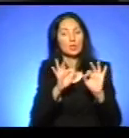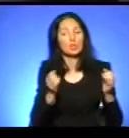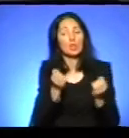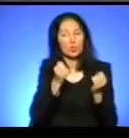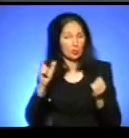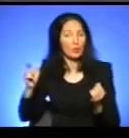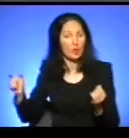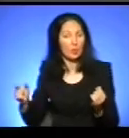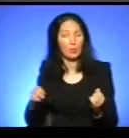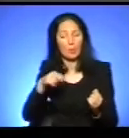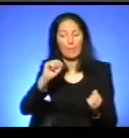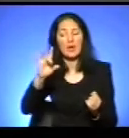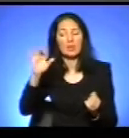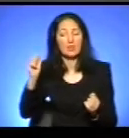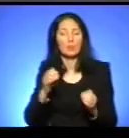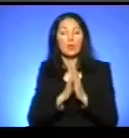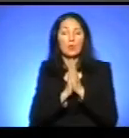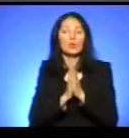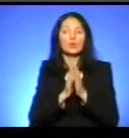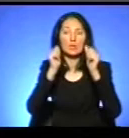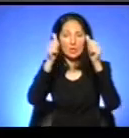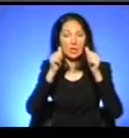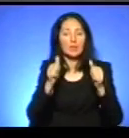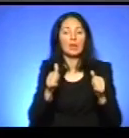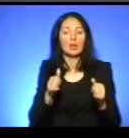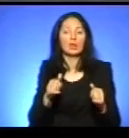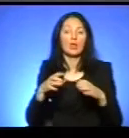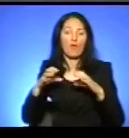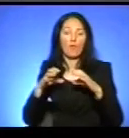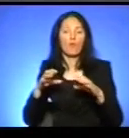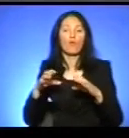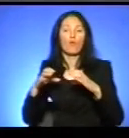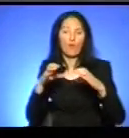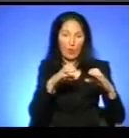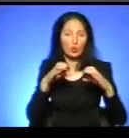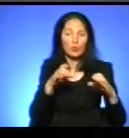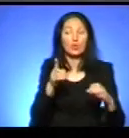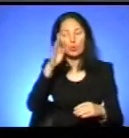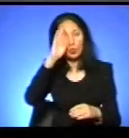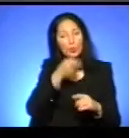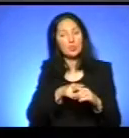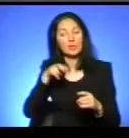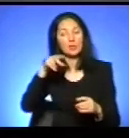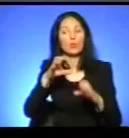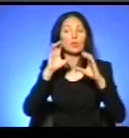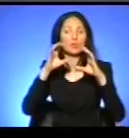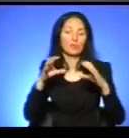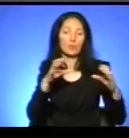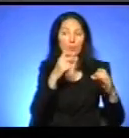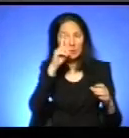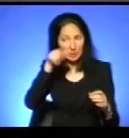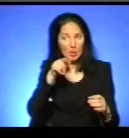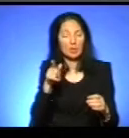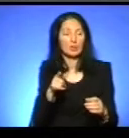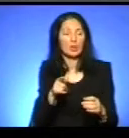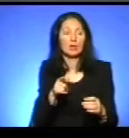перевізника? Так, наклейки навіть. Ми просили, щоб вони зробили наклейки в салоні автомобіля, щоб хлопці, які заходять в салон, щоб вони знали, що вони мається. Не зважаючи від